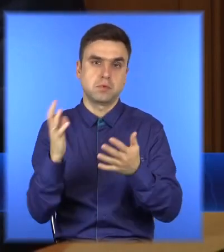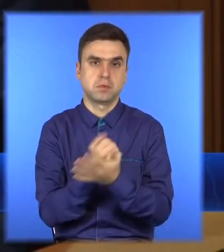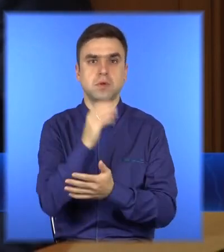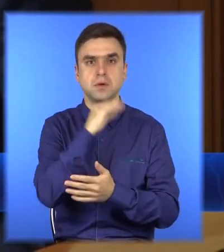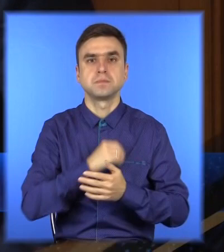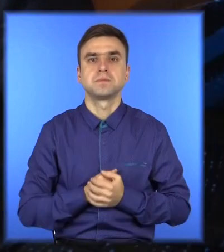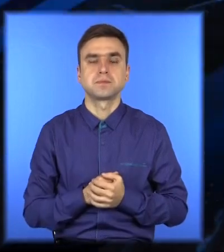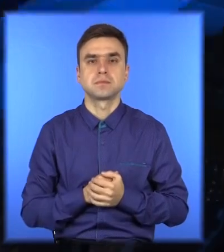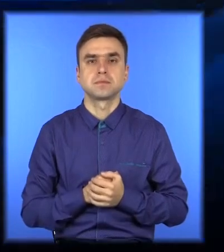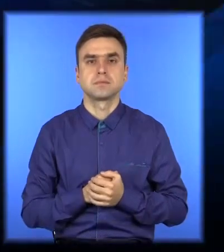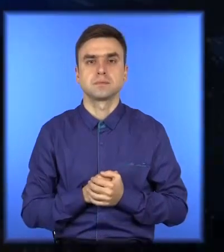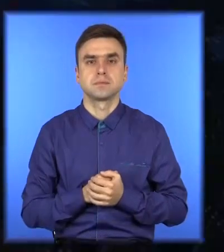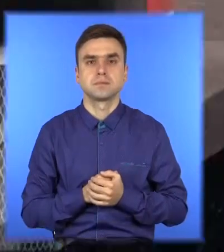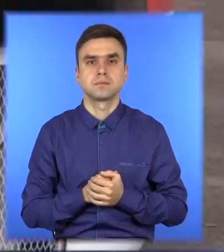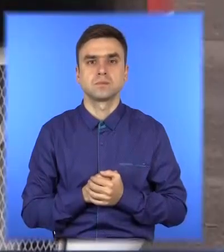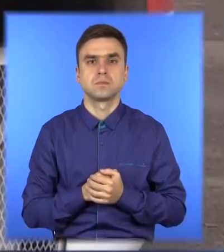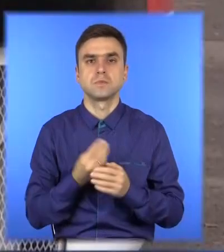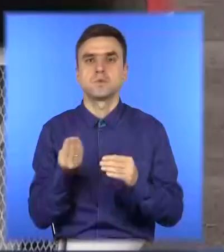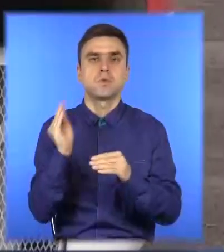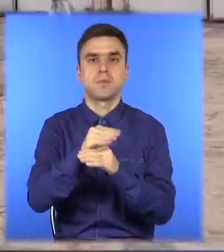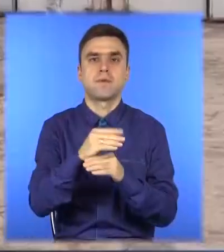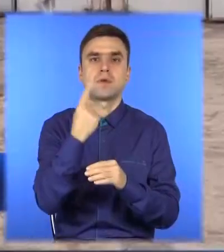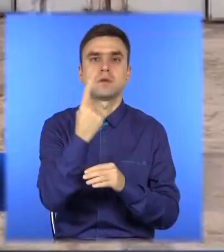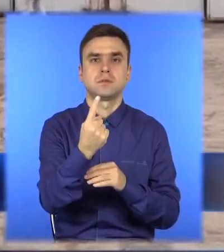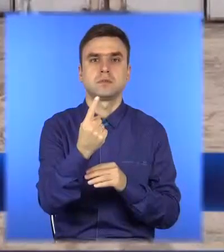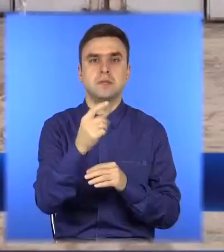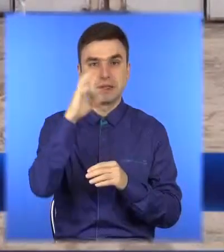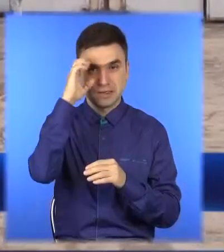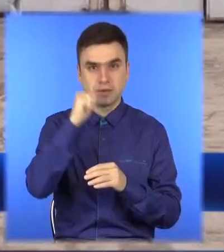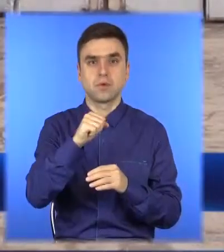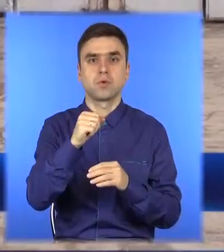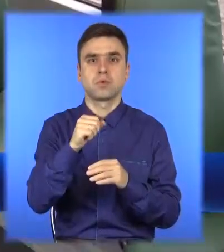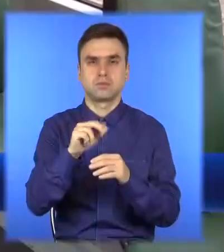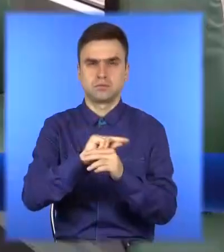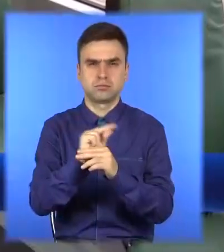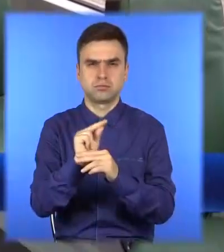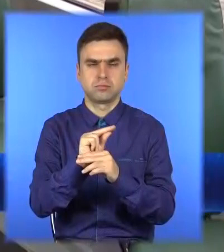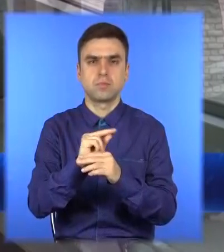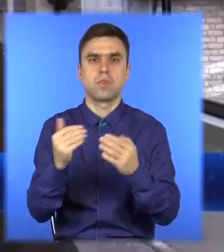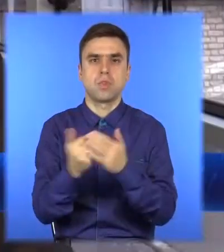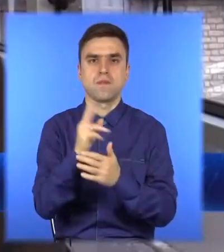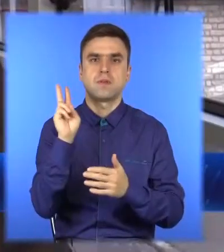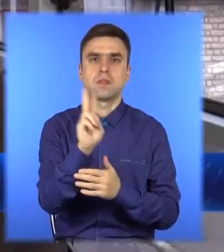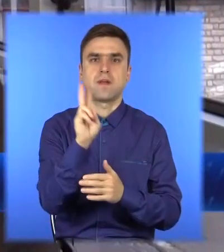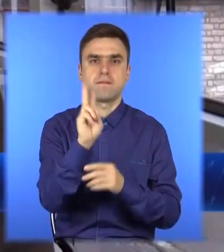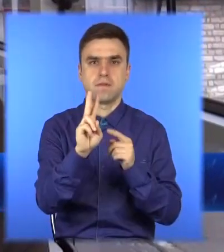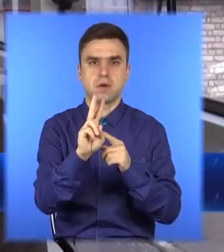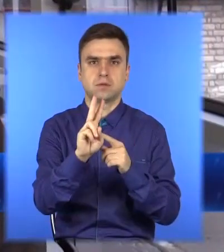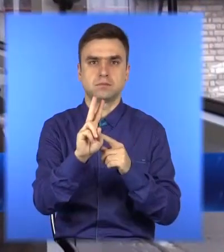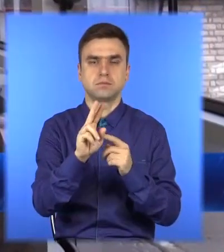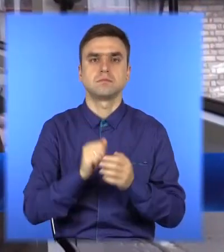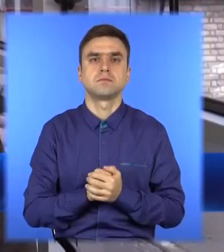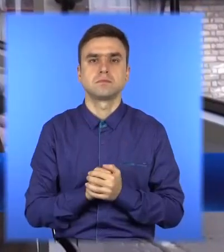вдалося досягти. Плюс один. В Кривому Розі капітально відремонтували трамвай. Приступили ми к